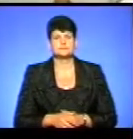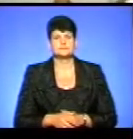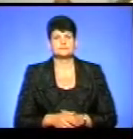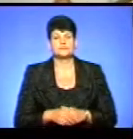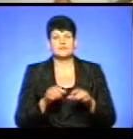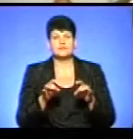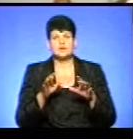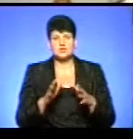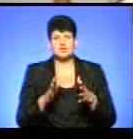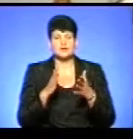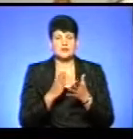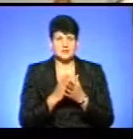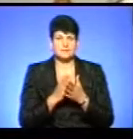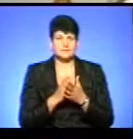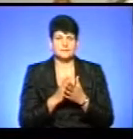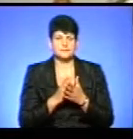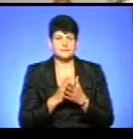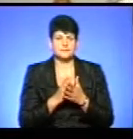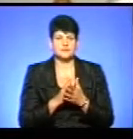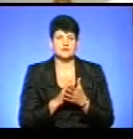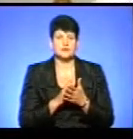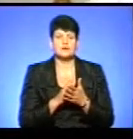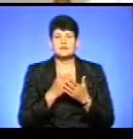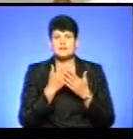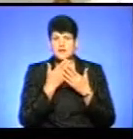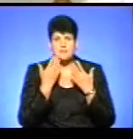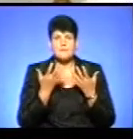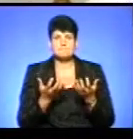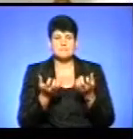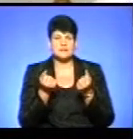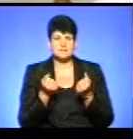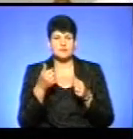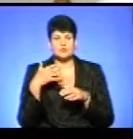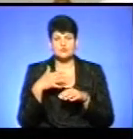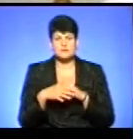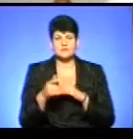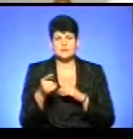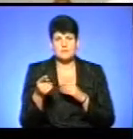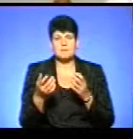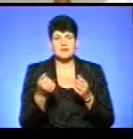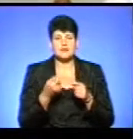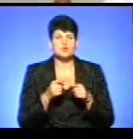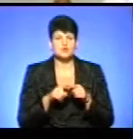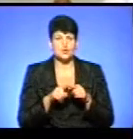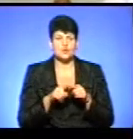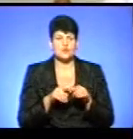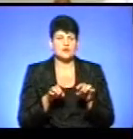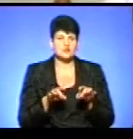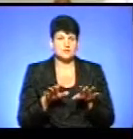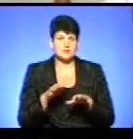Рішення є неоднозначним, якби немає однозначного підтримки або розуміння тернополян стосовно прийняття такого рішення. Тому що багато хто